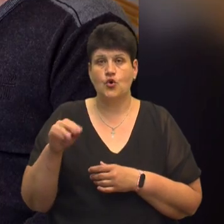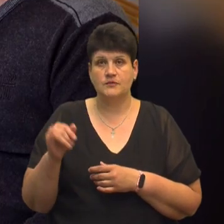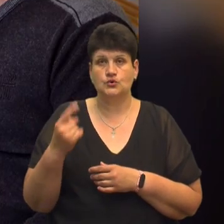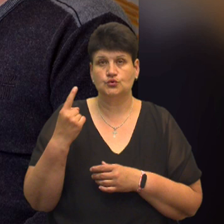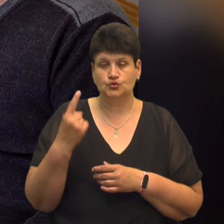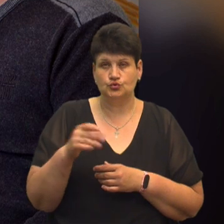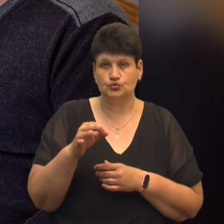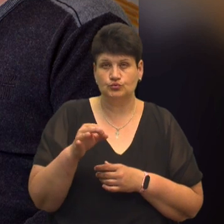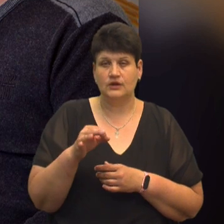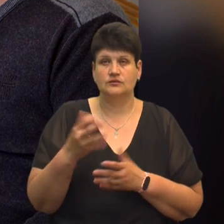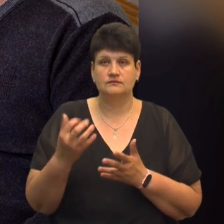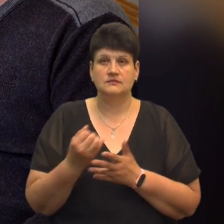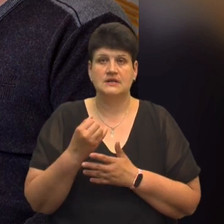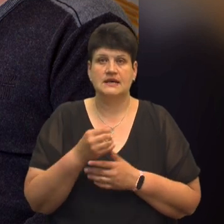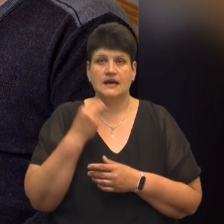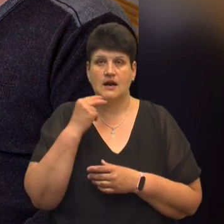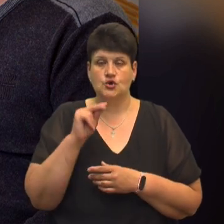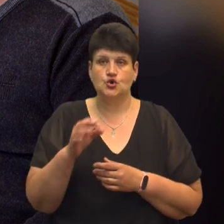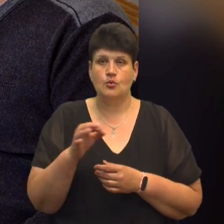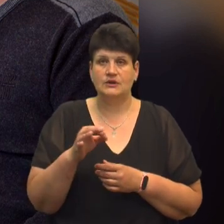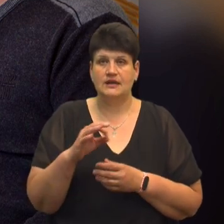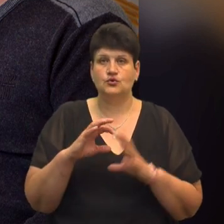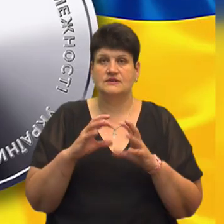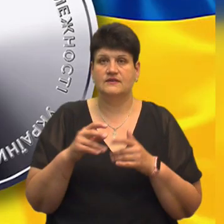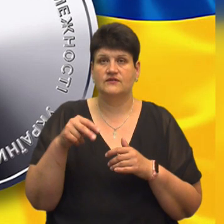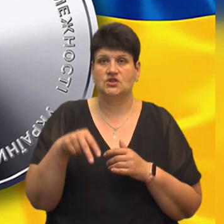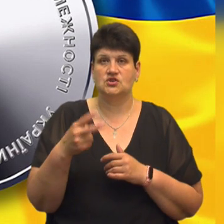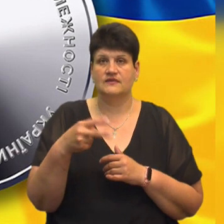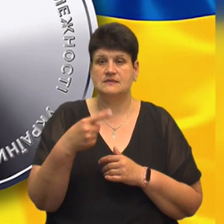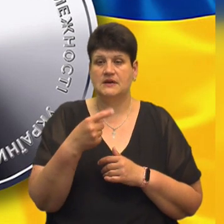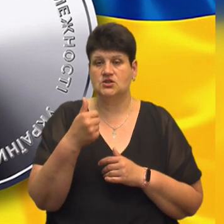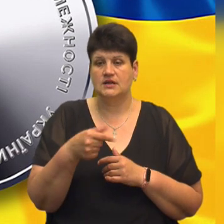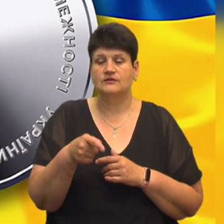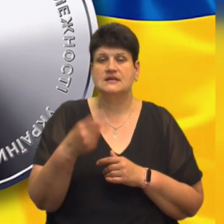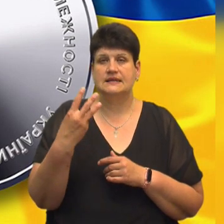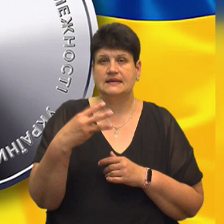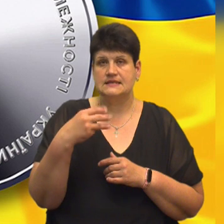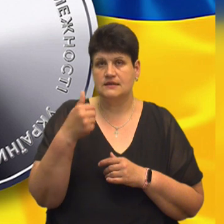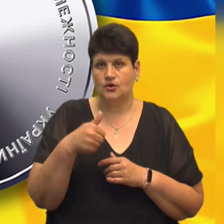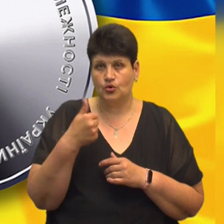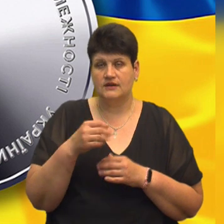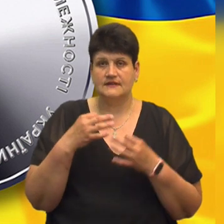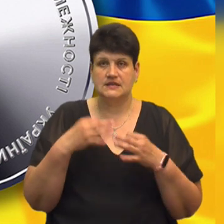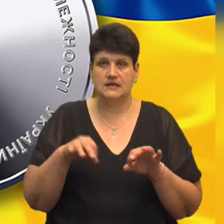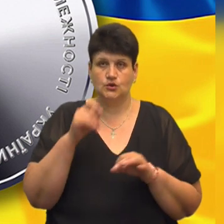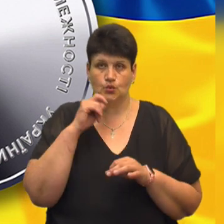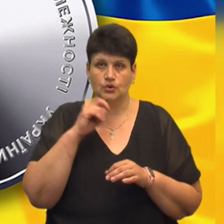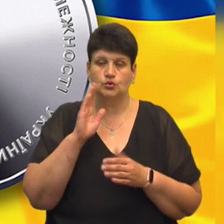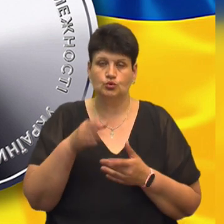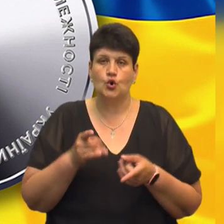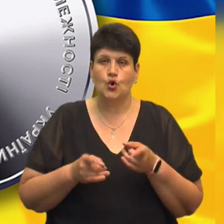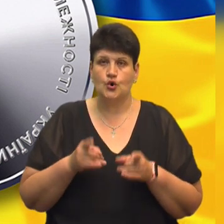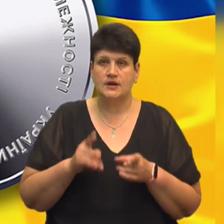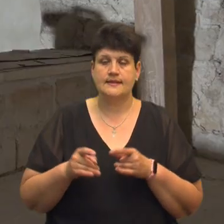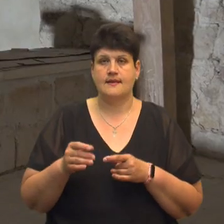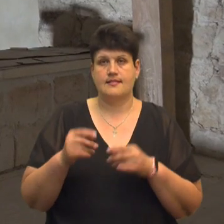року» визнали кращою монетою світу за 2021 рік. Вона присвячена 30-річчю незалежності України. Будуть і оригінали картини, які